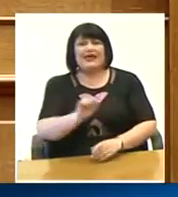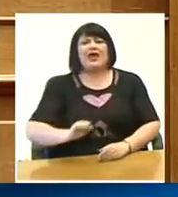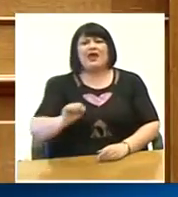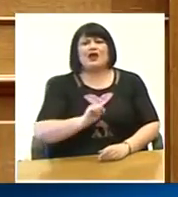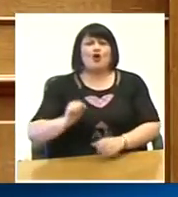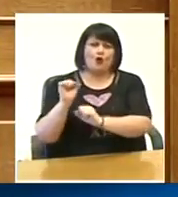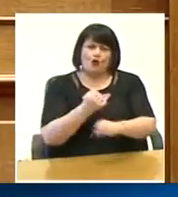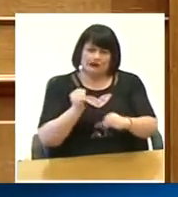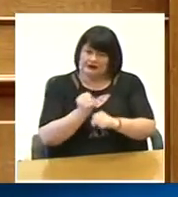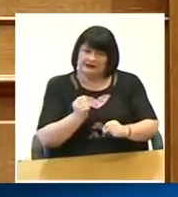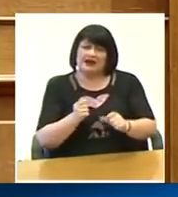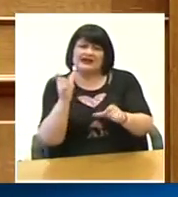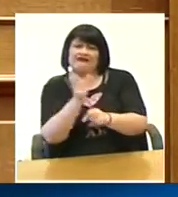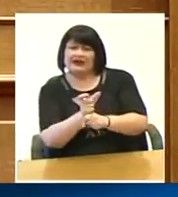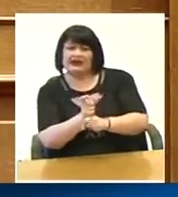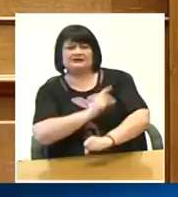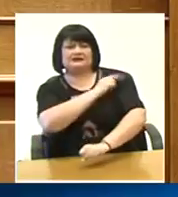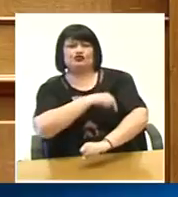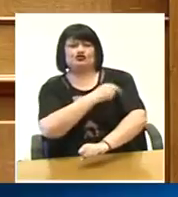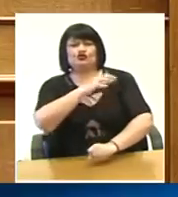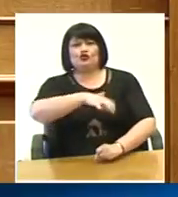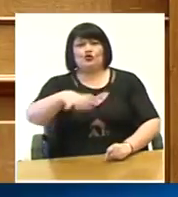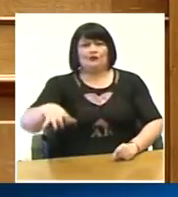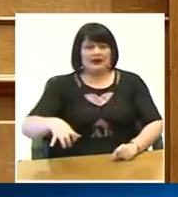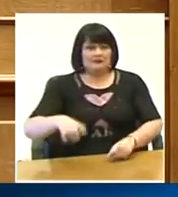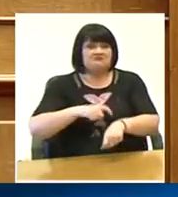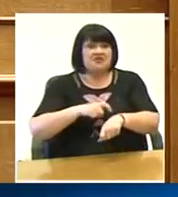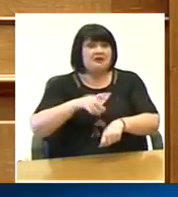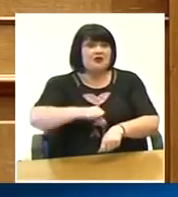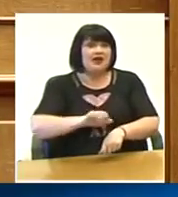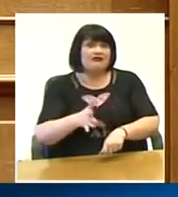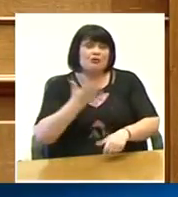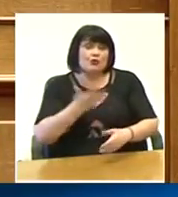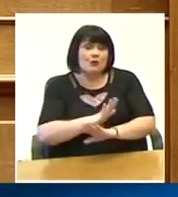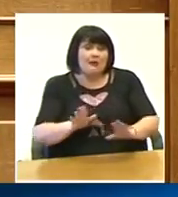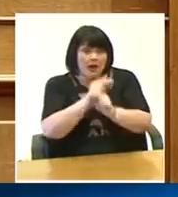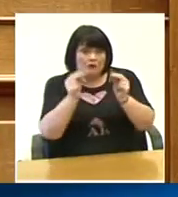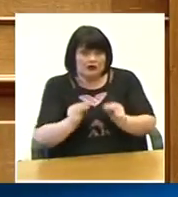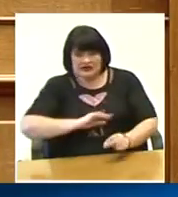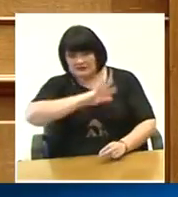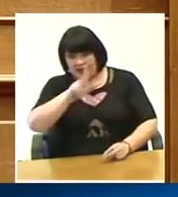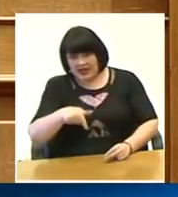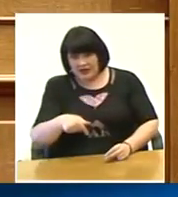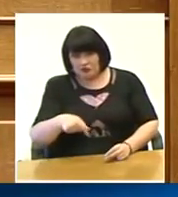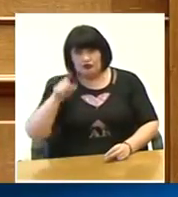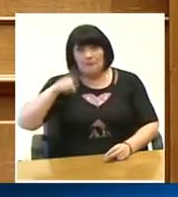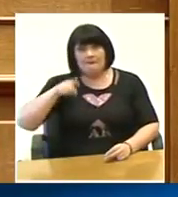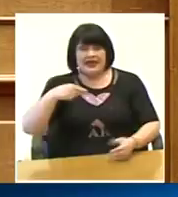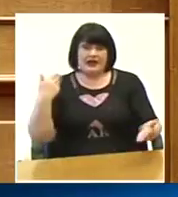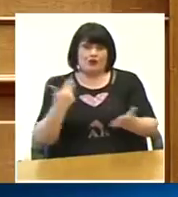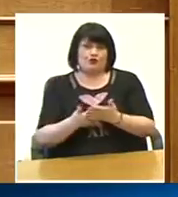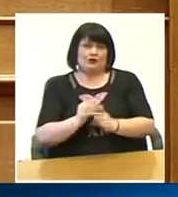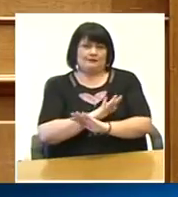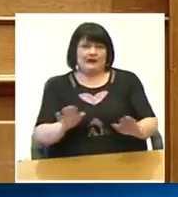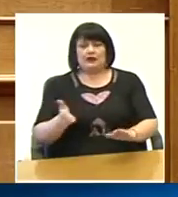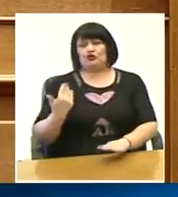νοσοκομεία Αυτοί οι διαγωνισμοί δεν θα προλάβουν πιθανότητα να ολοκληρωθούν μέχρι τη μέρα που λύγει η θητεία